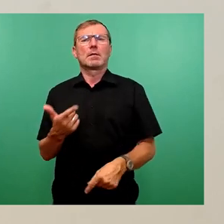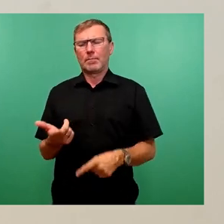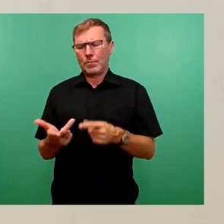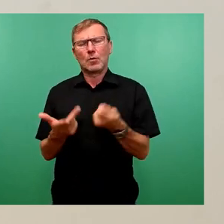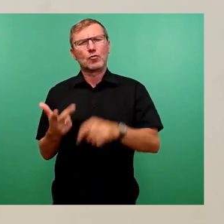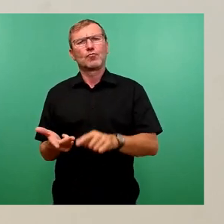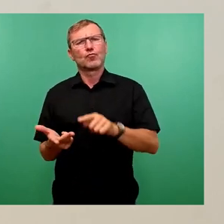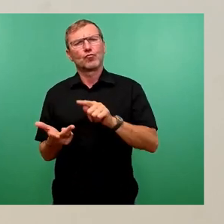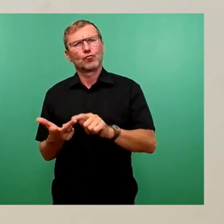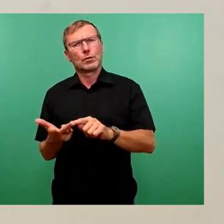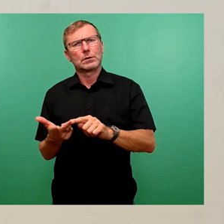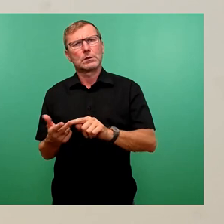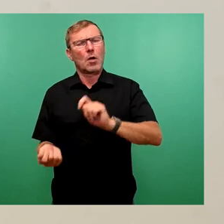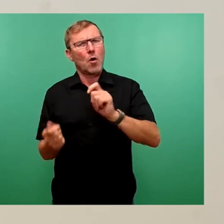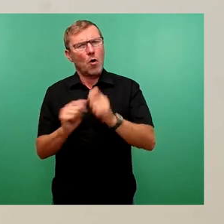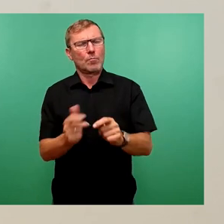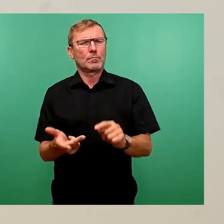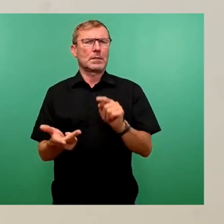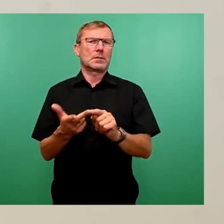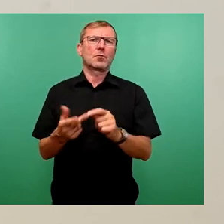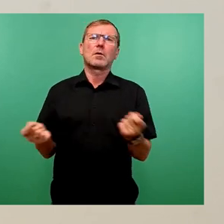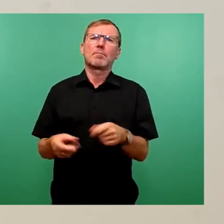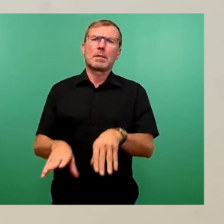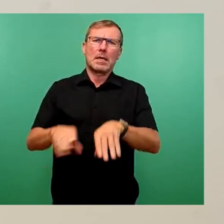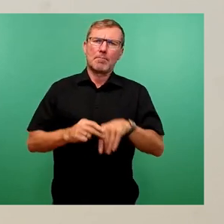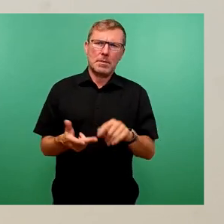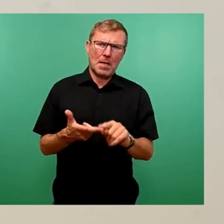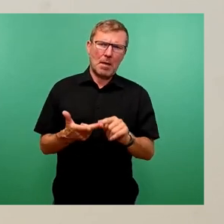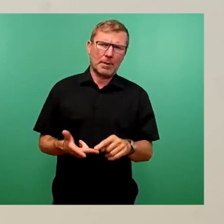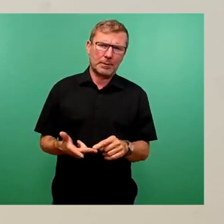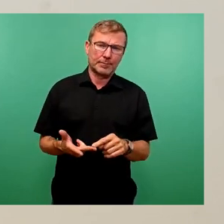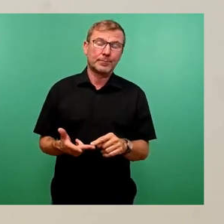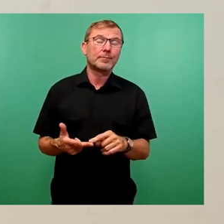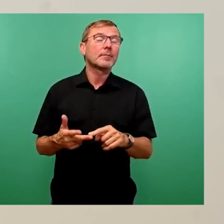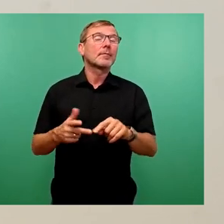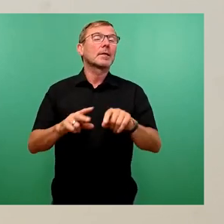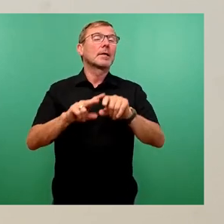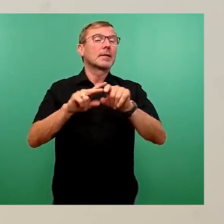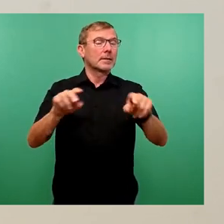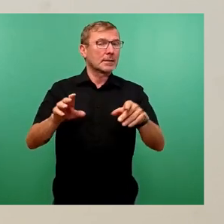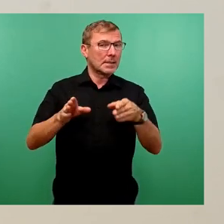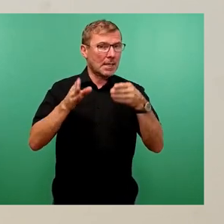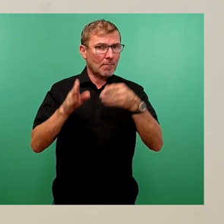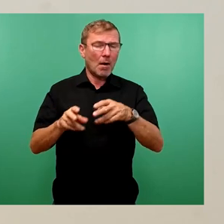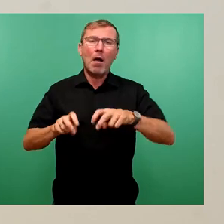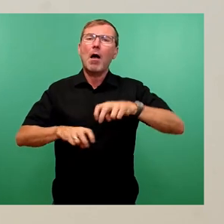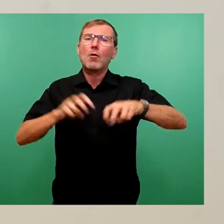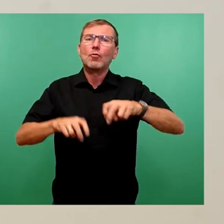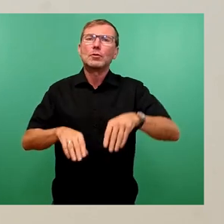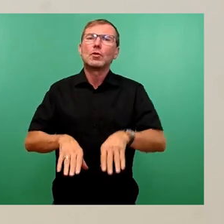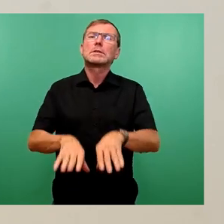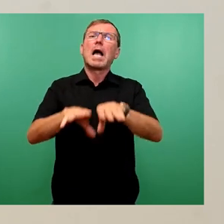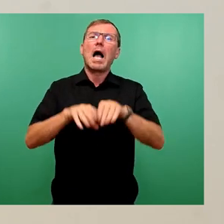Umsetzung und Betriebnahme. Was das Thema angeht, Nutzungsaufnahme von im